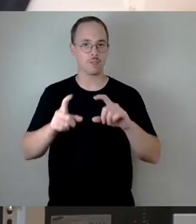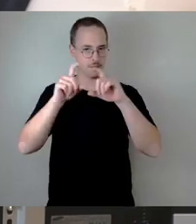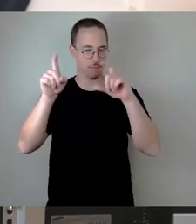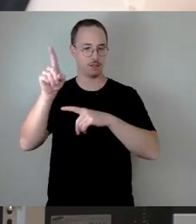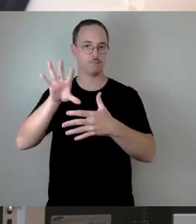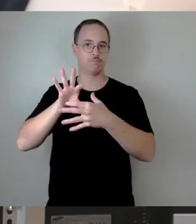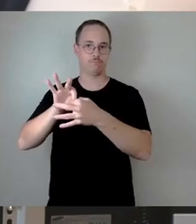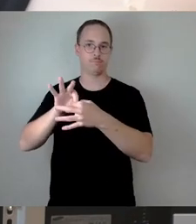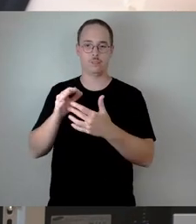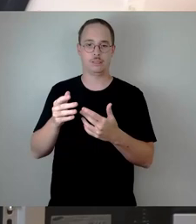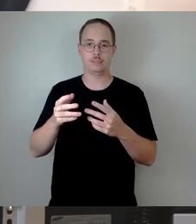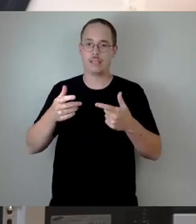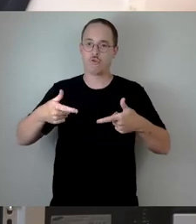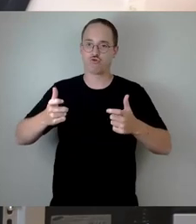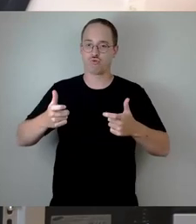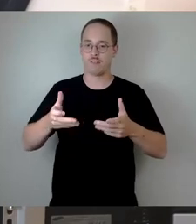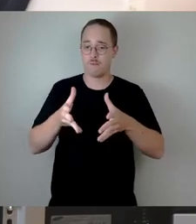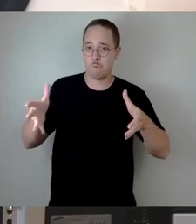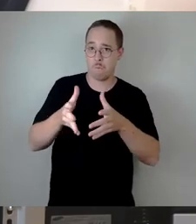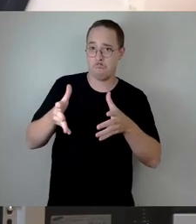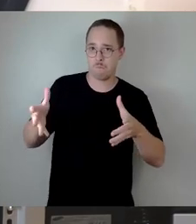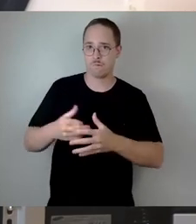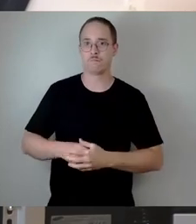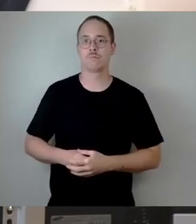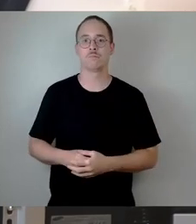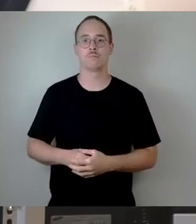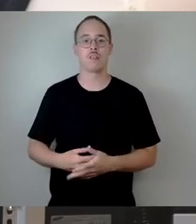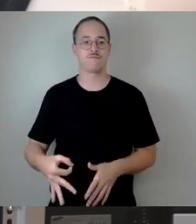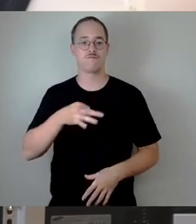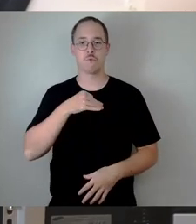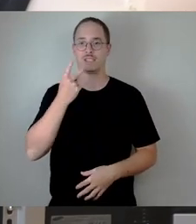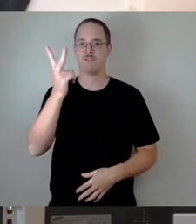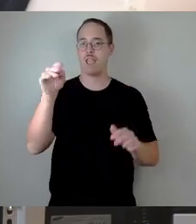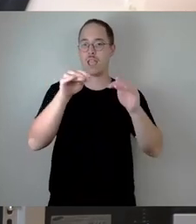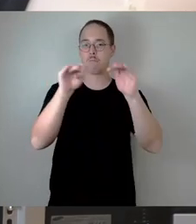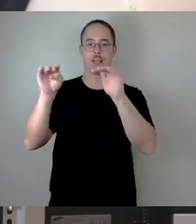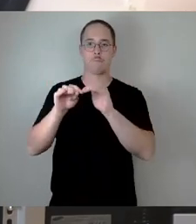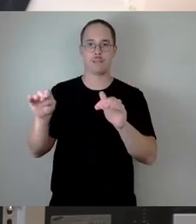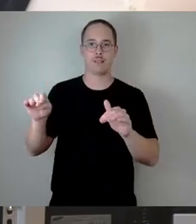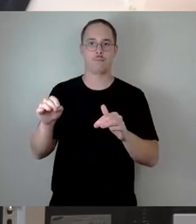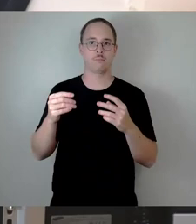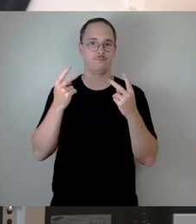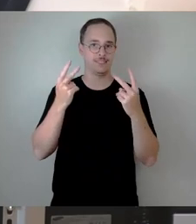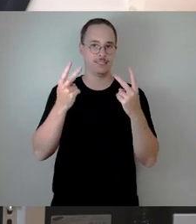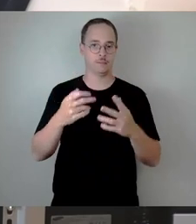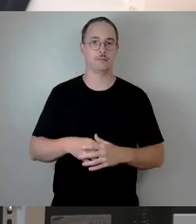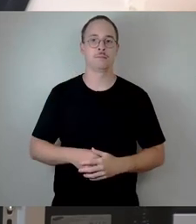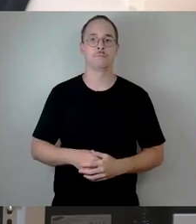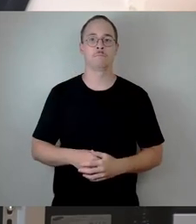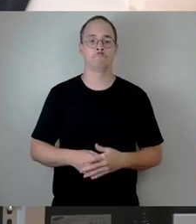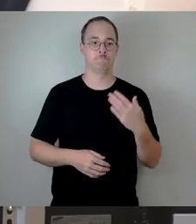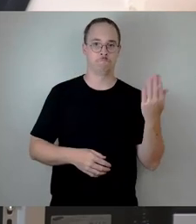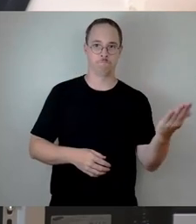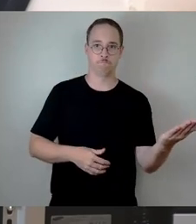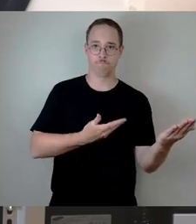uns zwei verschiedene Ebenen, wie wir die Festlegung der Ausschussgrößen betrachten. Das eine ist